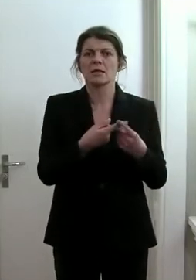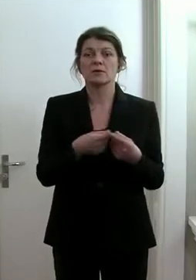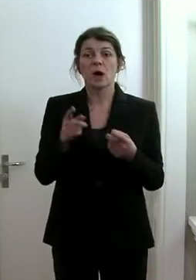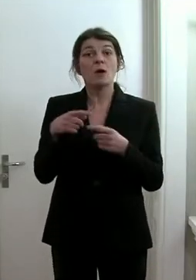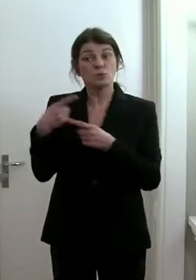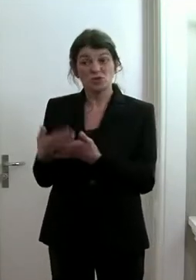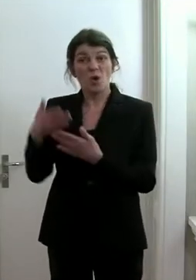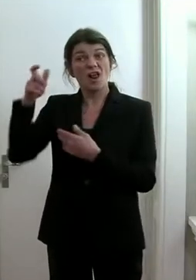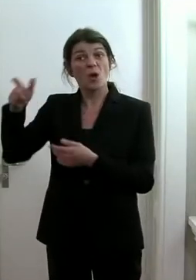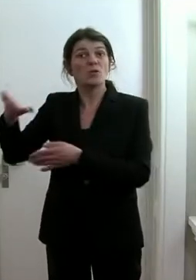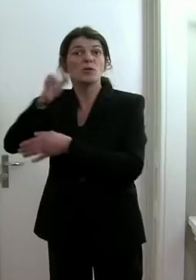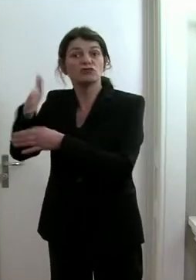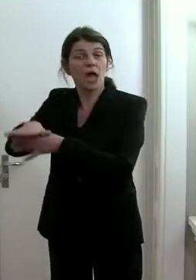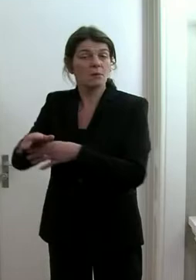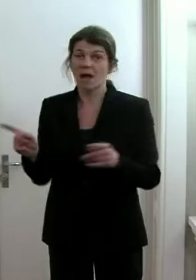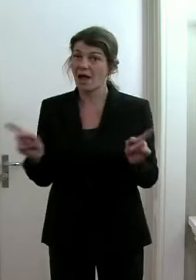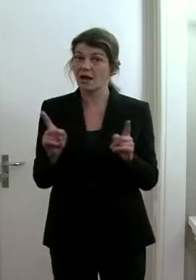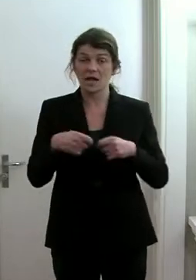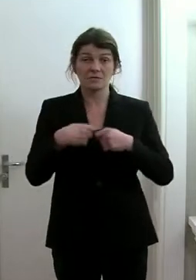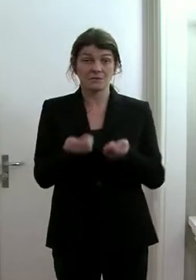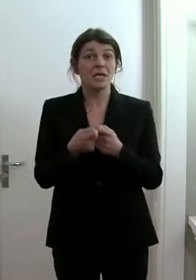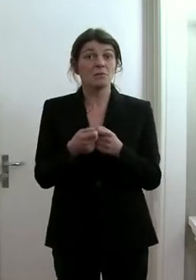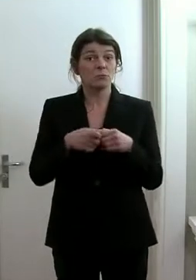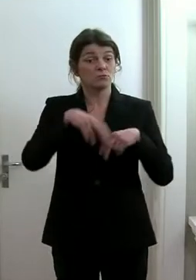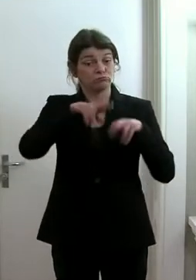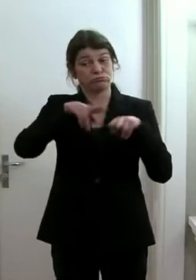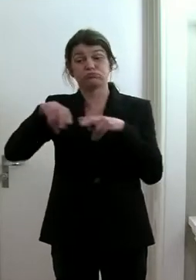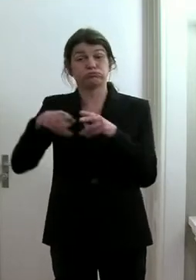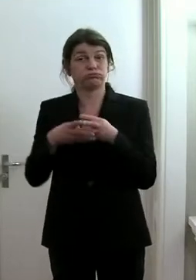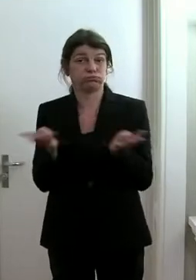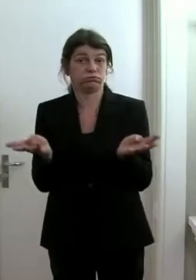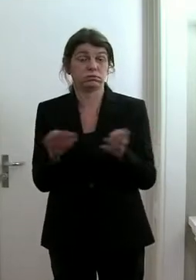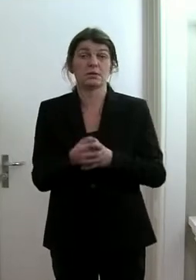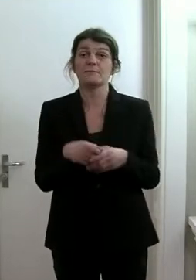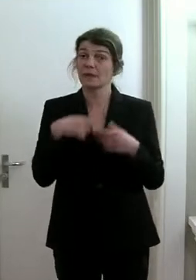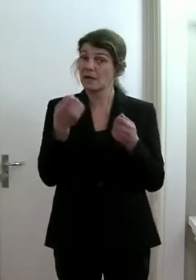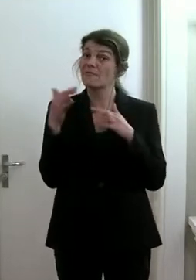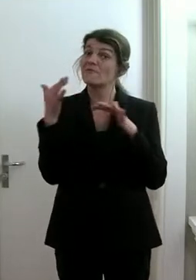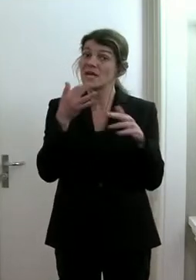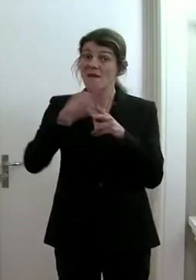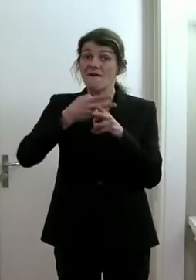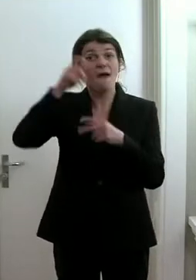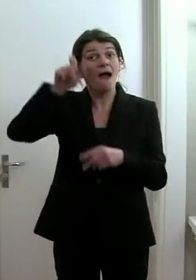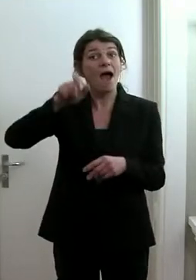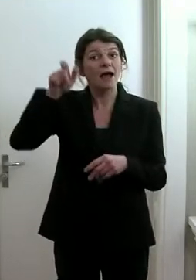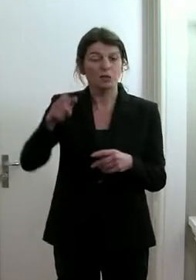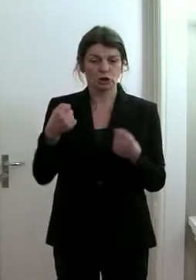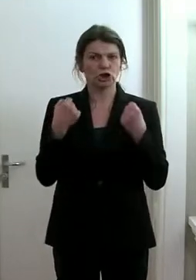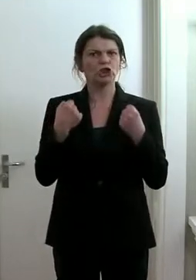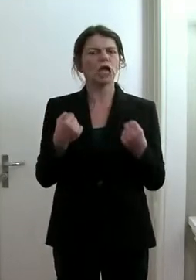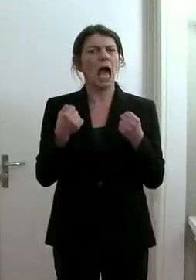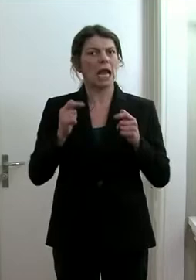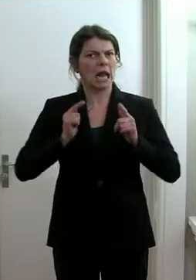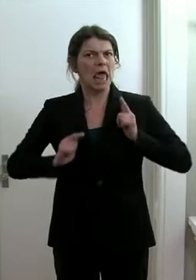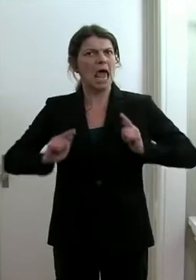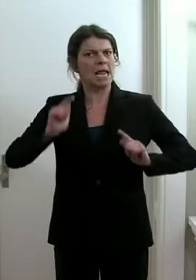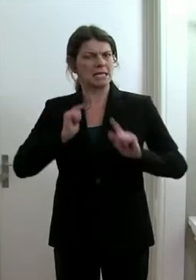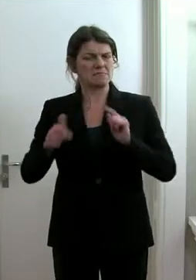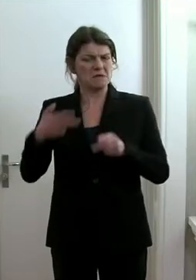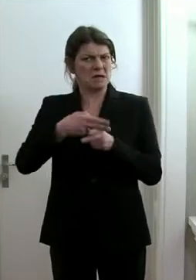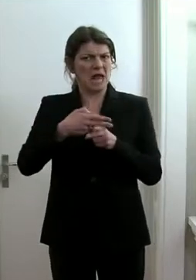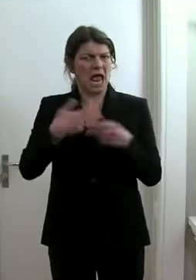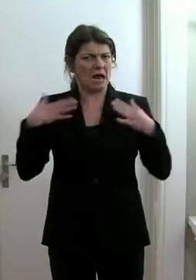daran sterben, sondern es gibt einen ordentlichen Prozentsatz von Erkrankten, die sehr stark leiden unter dieser